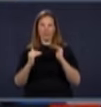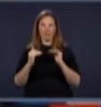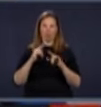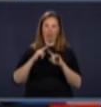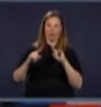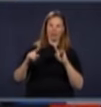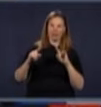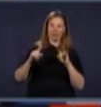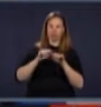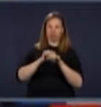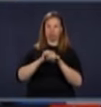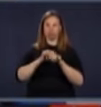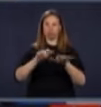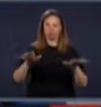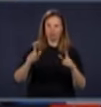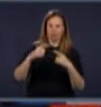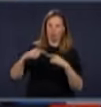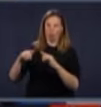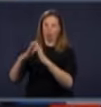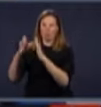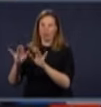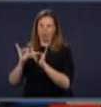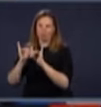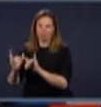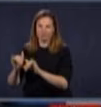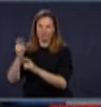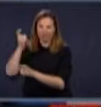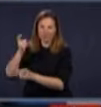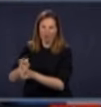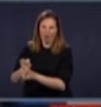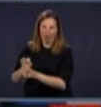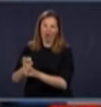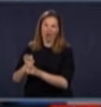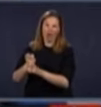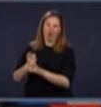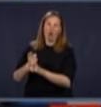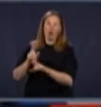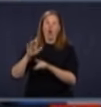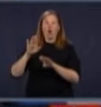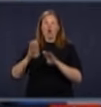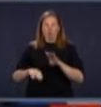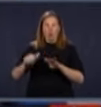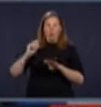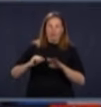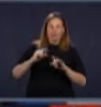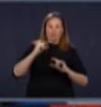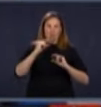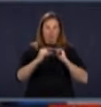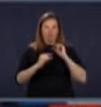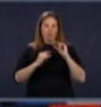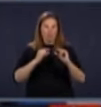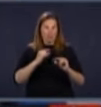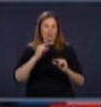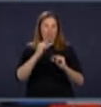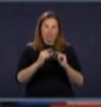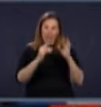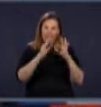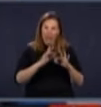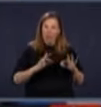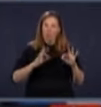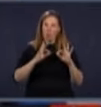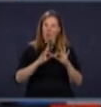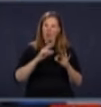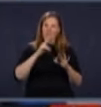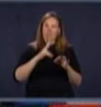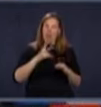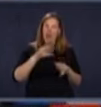totalement de façon stricte versus une approche où on va devoir encore réouvrir le robinet ou le